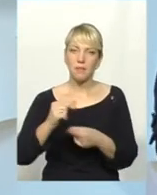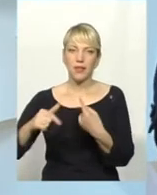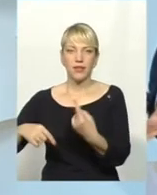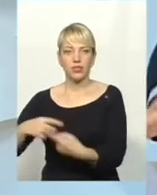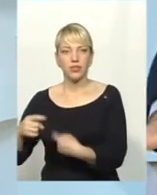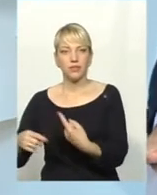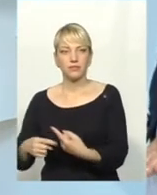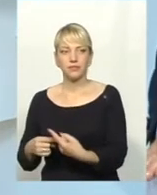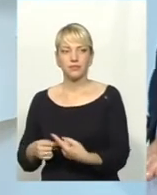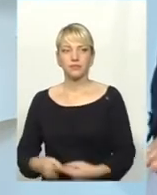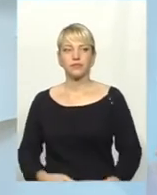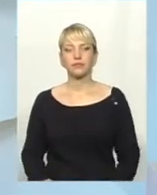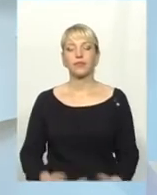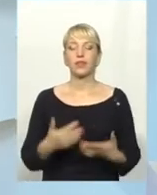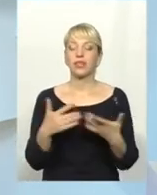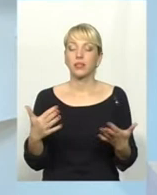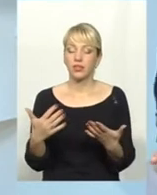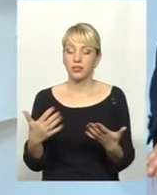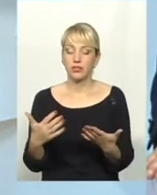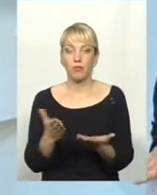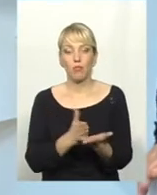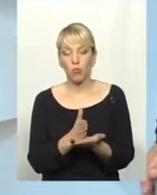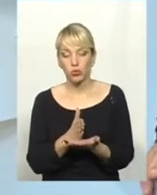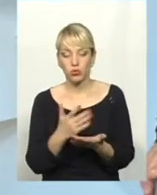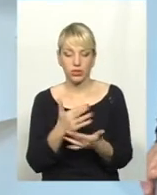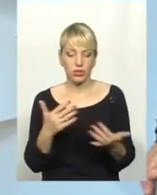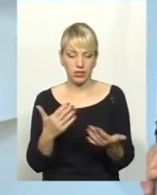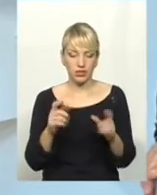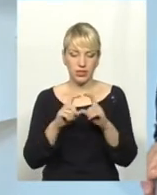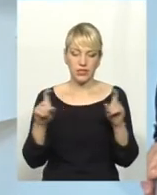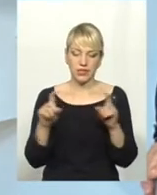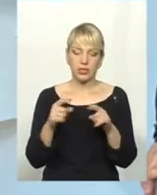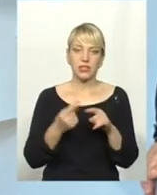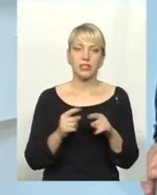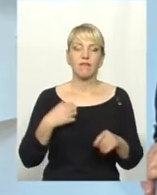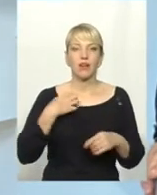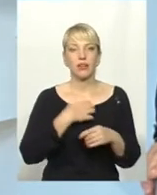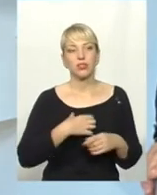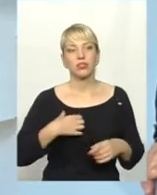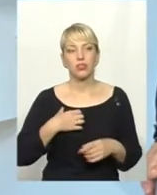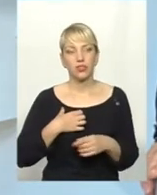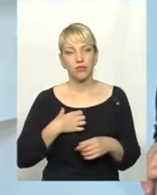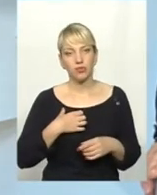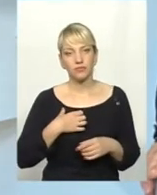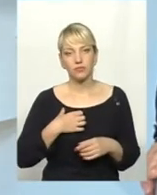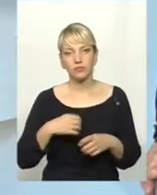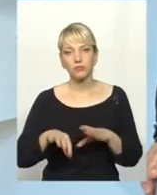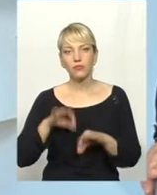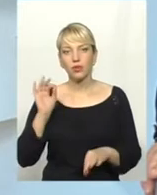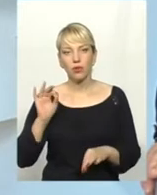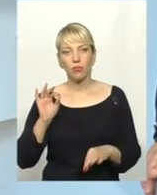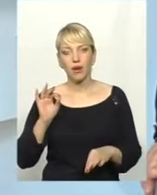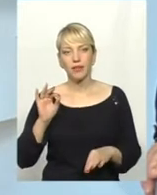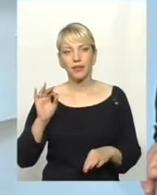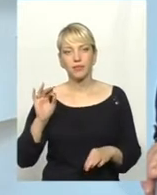послуги, заклади і так далі. І оце дуже важливо, як розказую, як обирати. Дуже